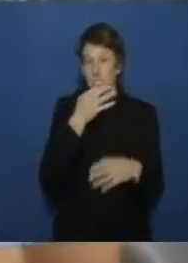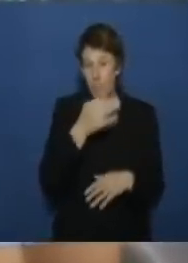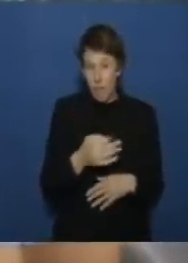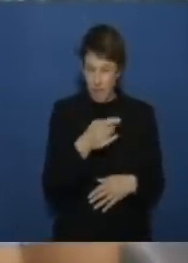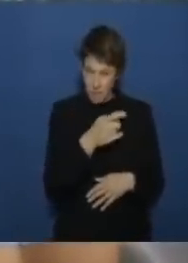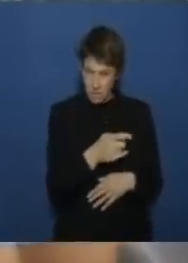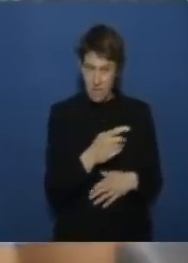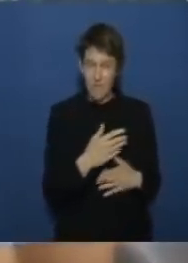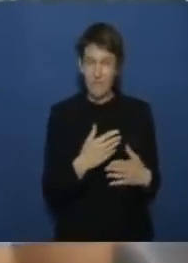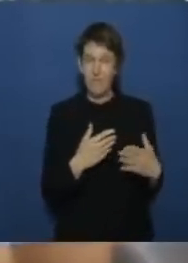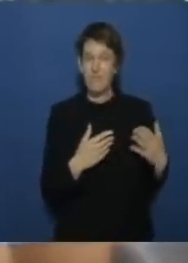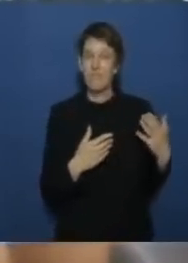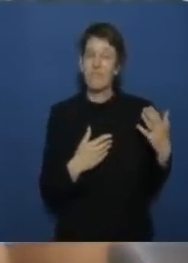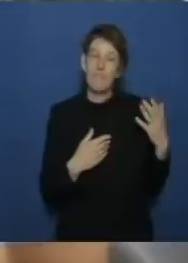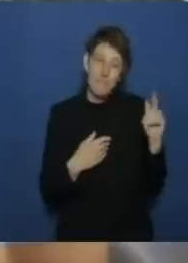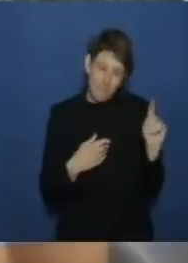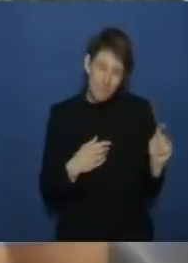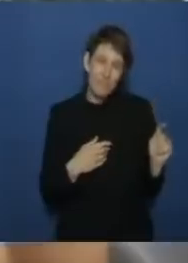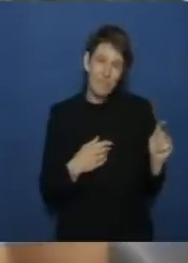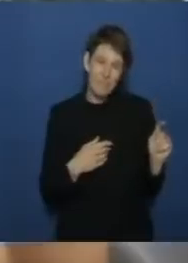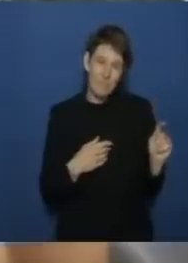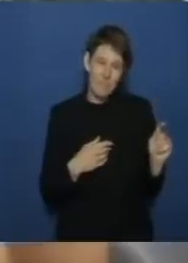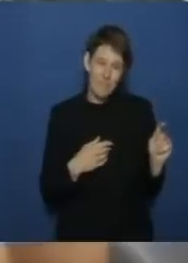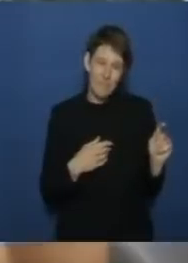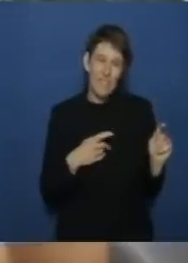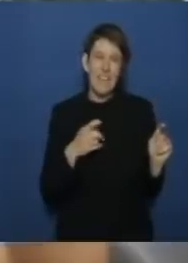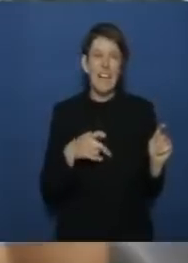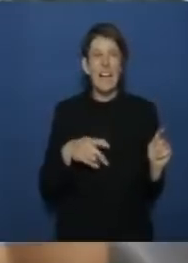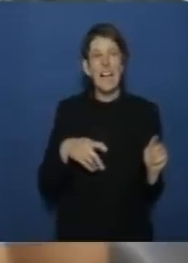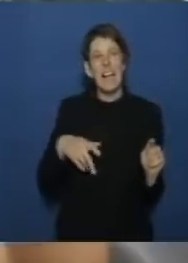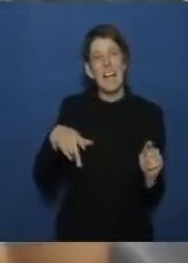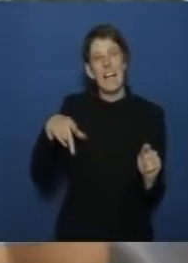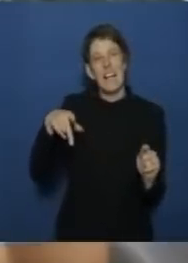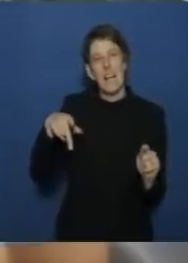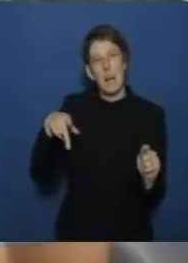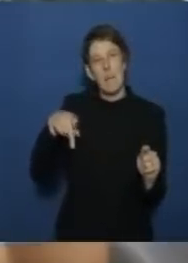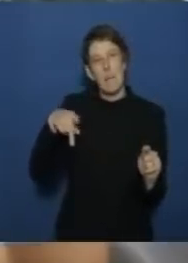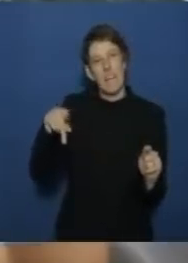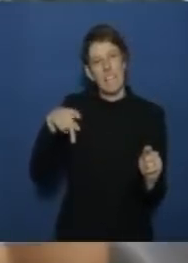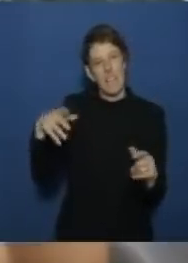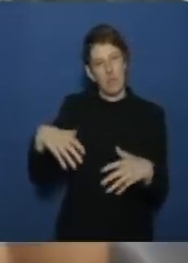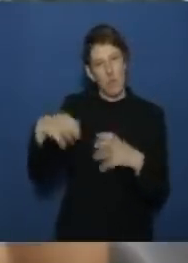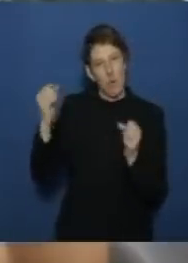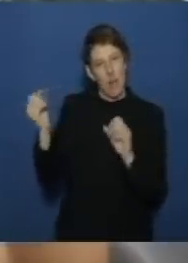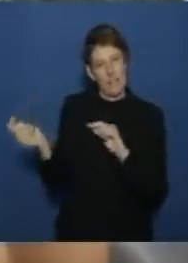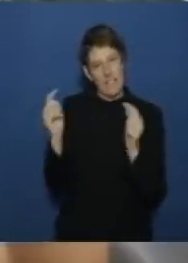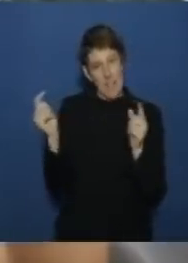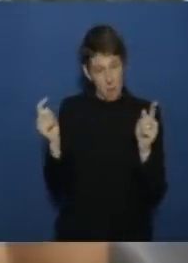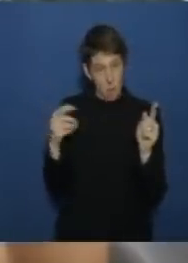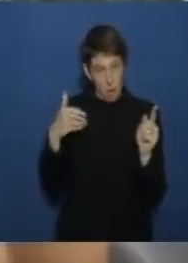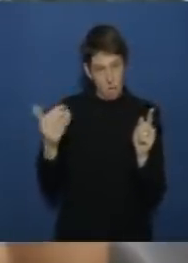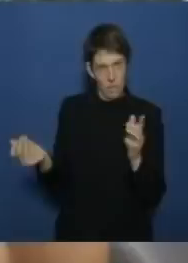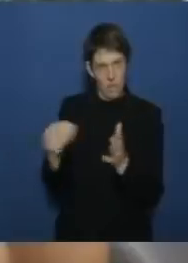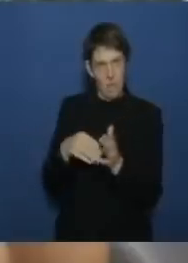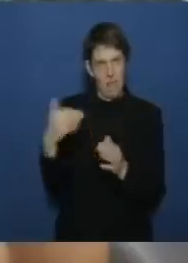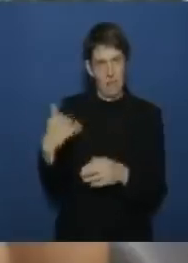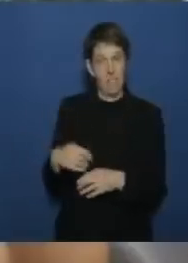beteiligt am petersburger dialog in dem auch zwei von diesen drei